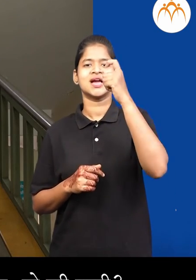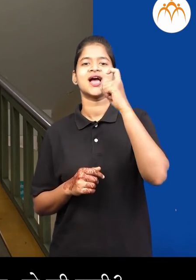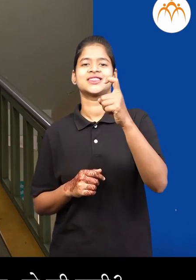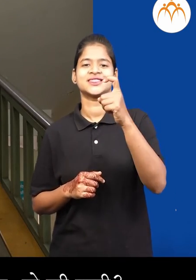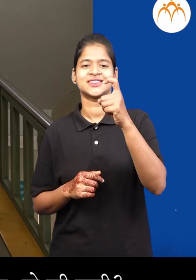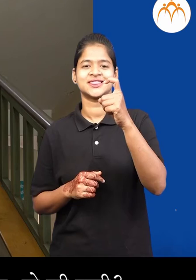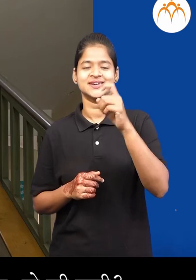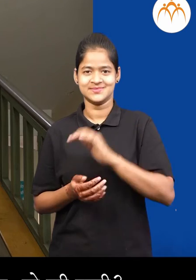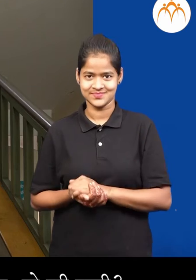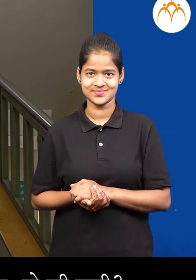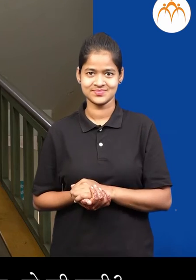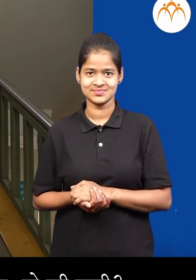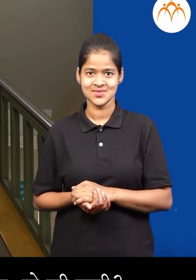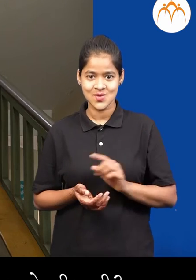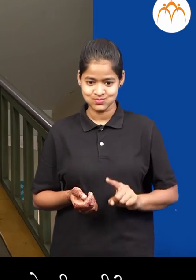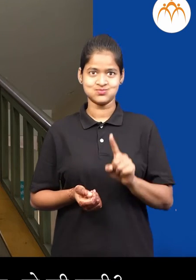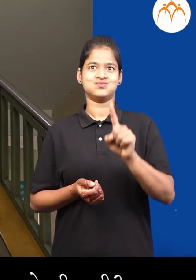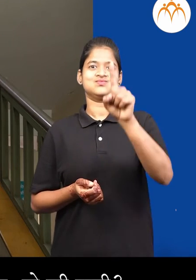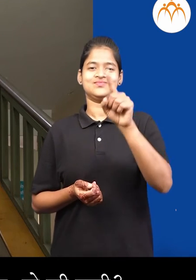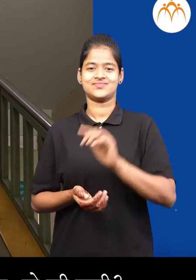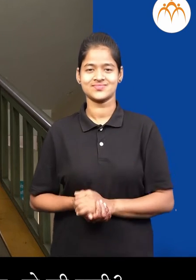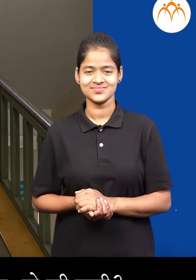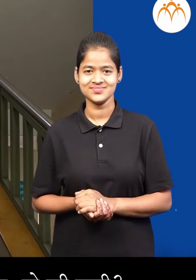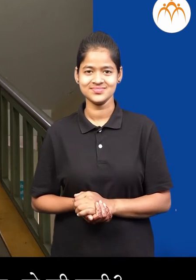चार, पात, साथ, साथ, हो की नै?